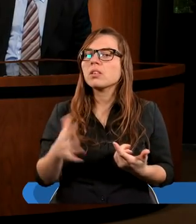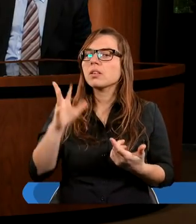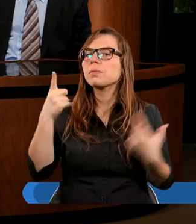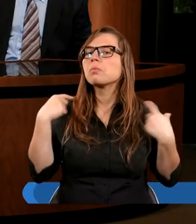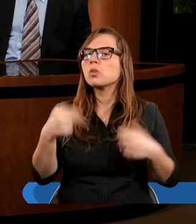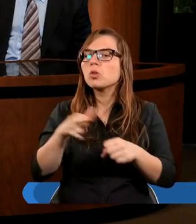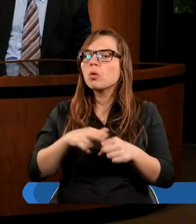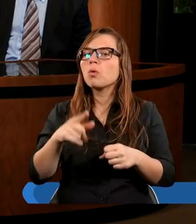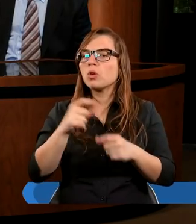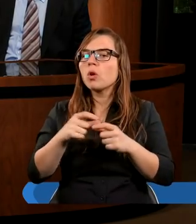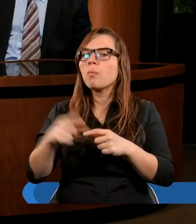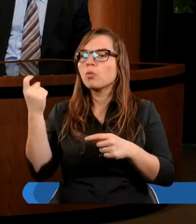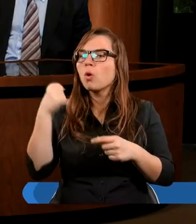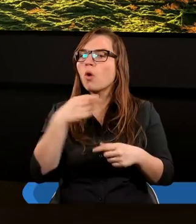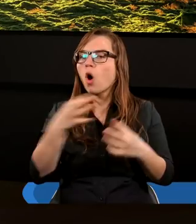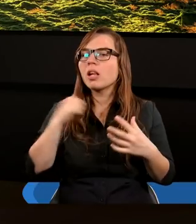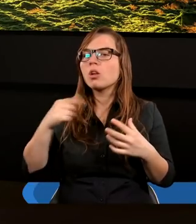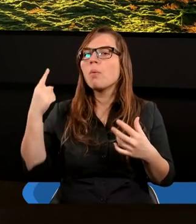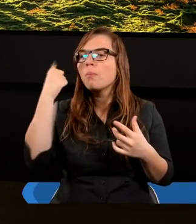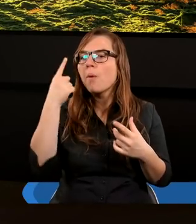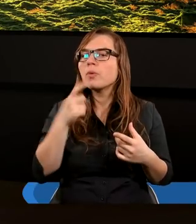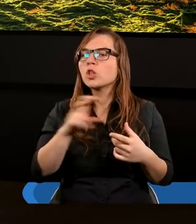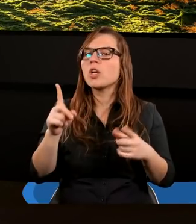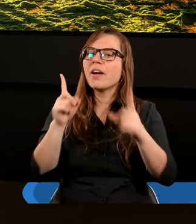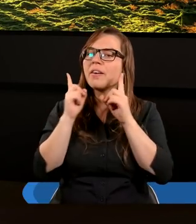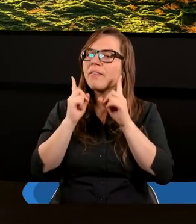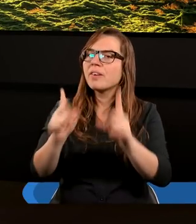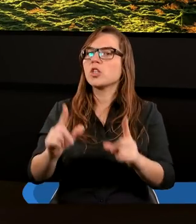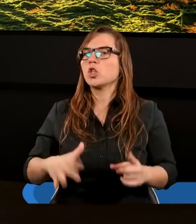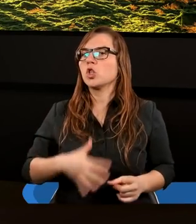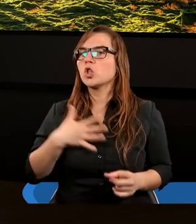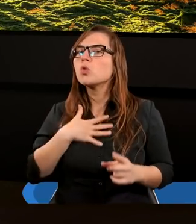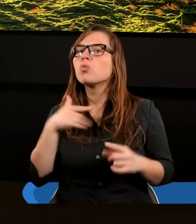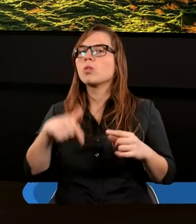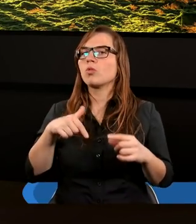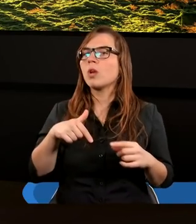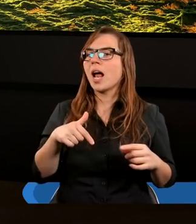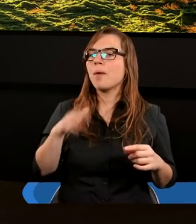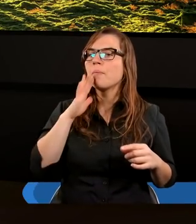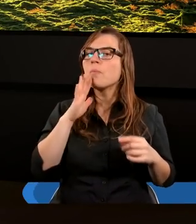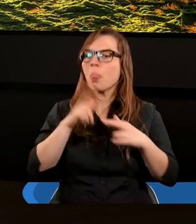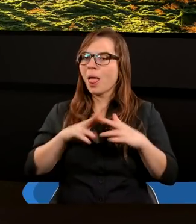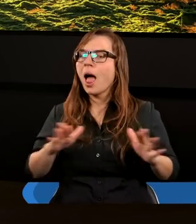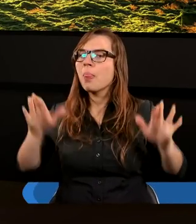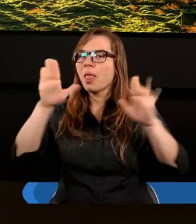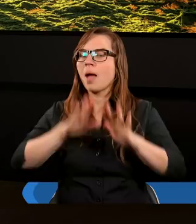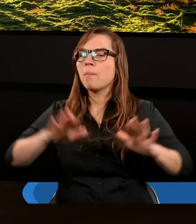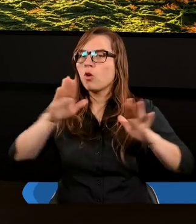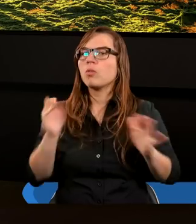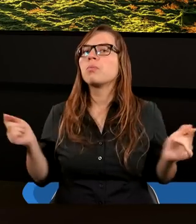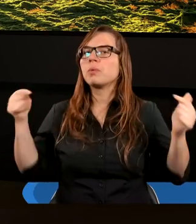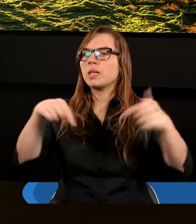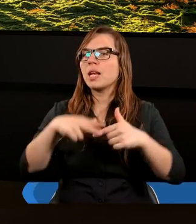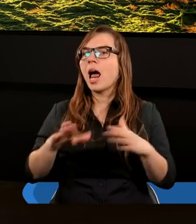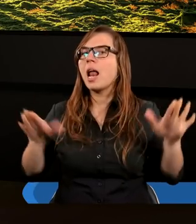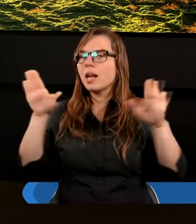słowa, które powiedziały się. Od razu sobie pomyślałam, czy faktycznie czujemy się tutaj, na przykład na nabożeństwie, przychodząc